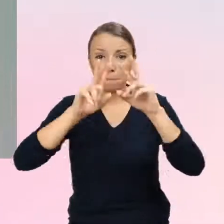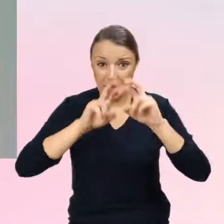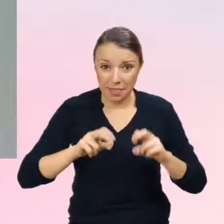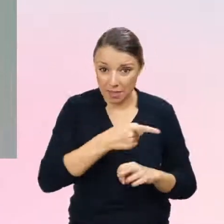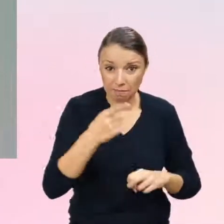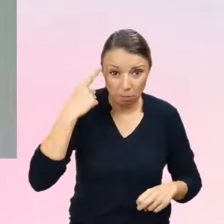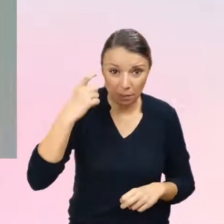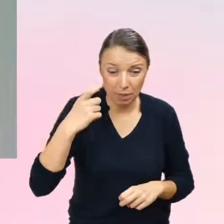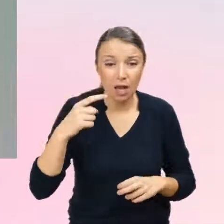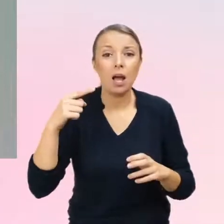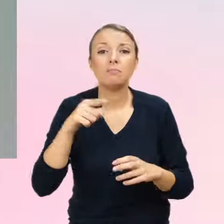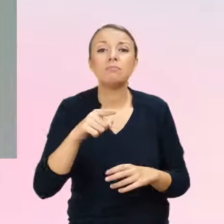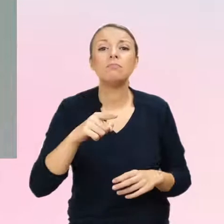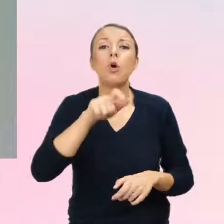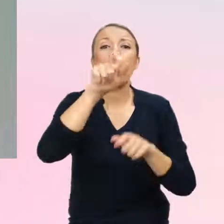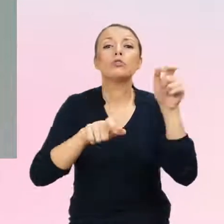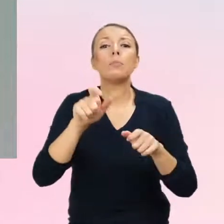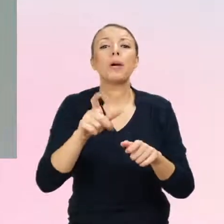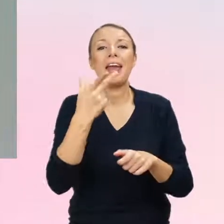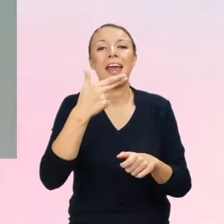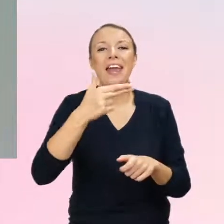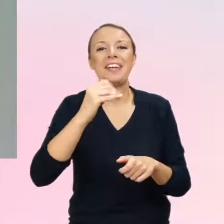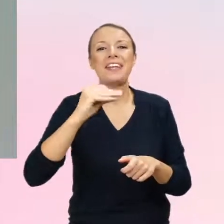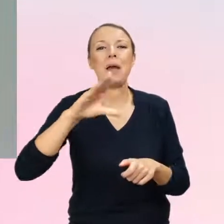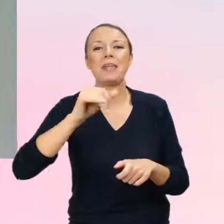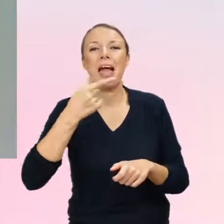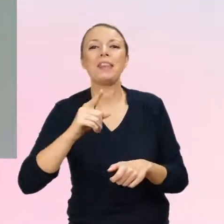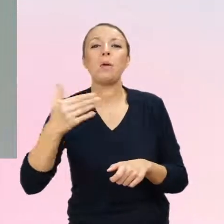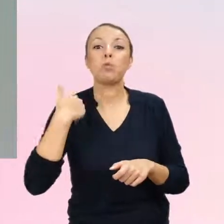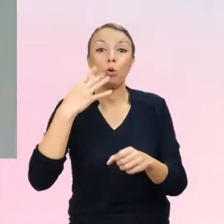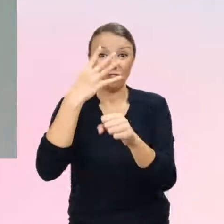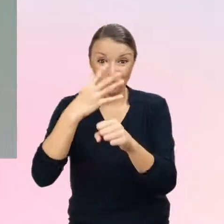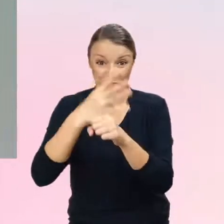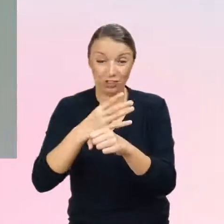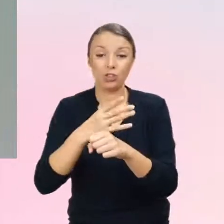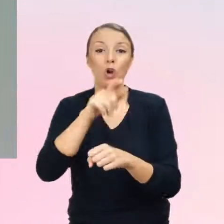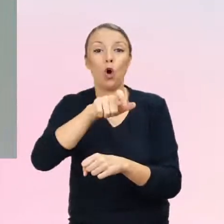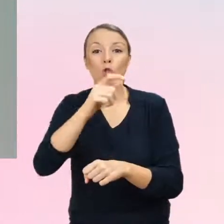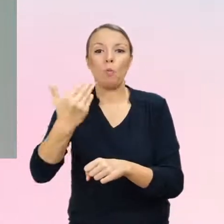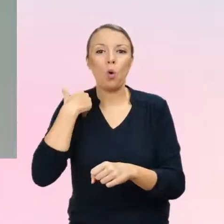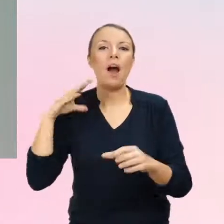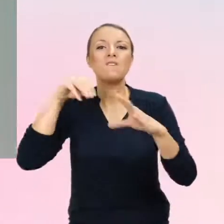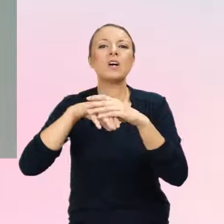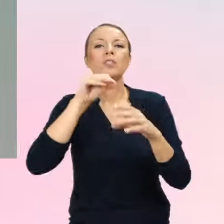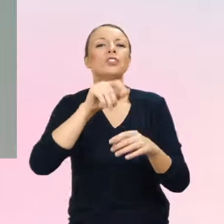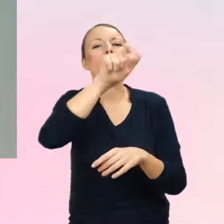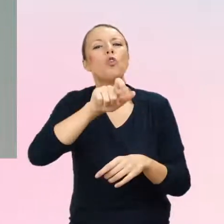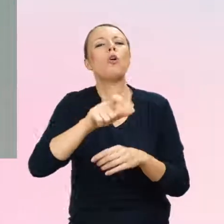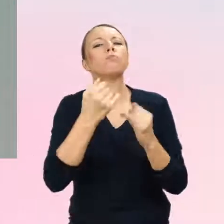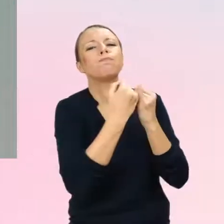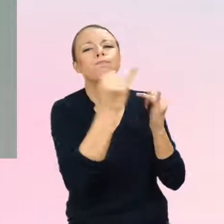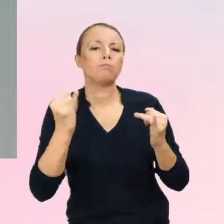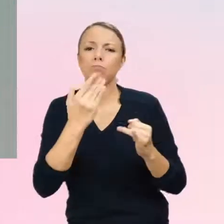Państwo, tam tych osób niebinarnych było 40, ale oprócz tego było całe spektrum osób, które w przeróżny sposób się określały. I to